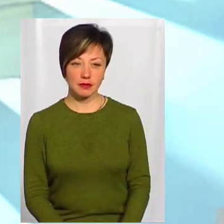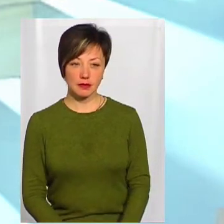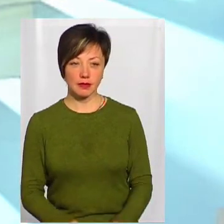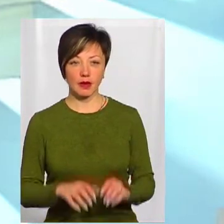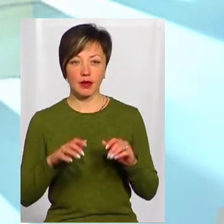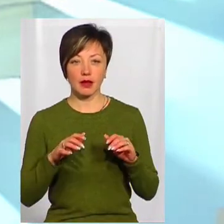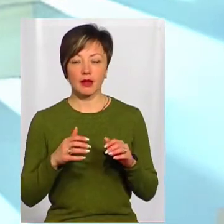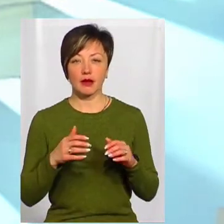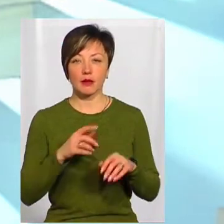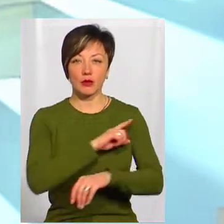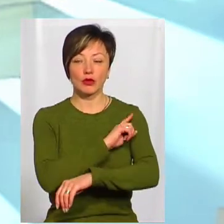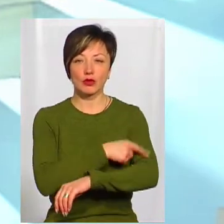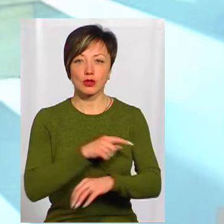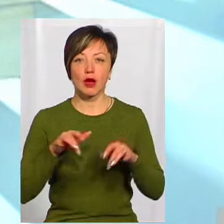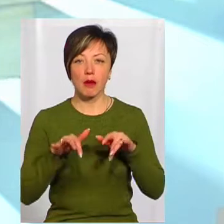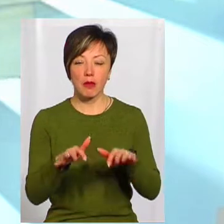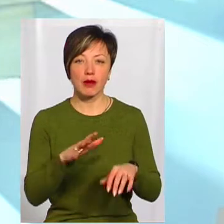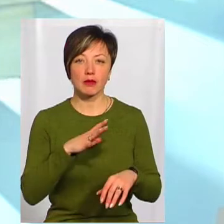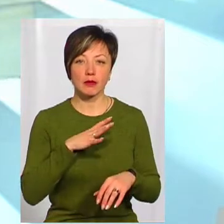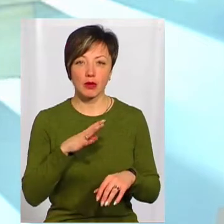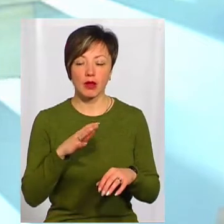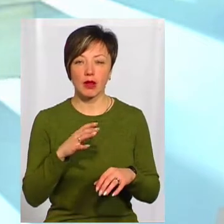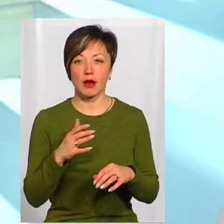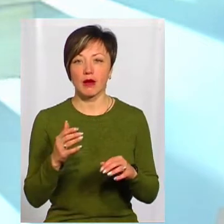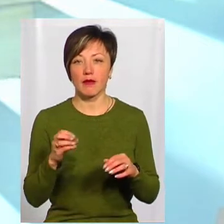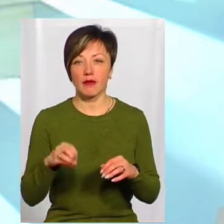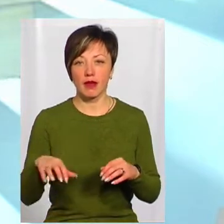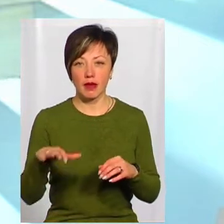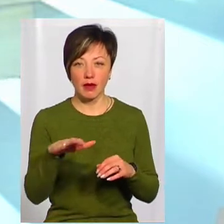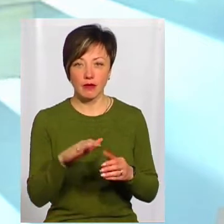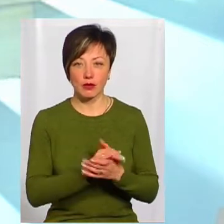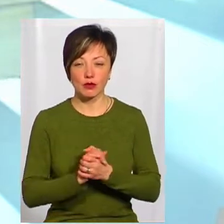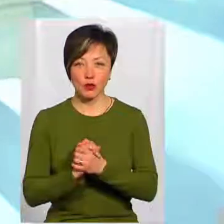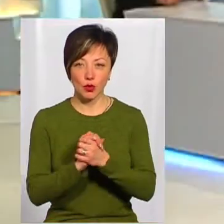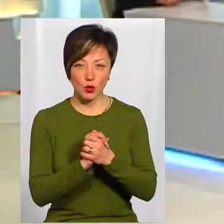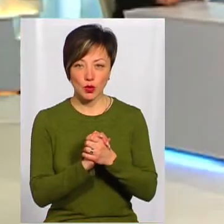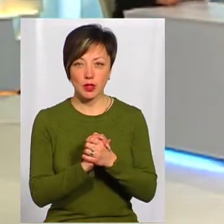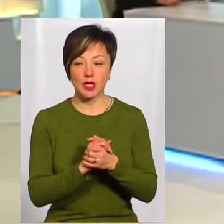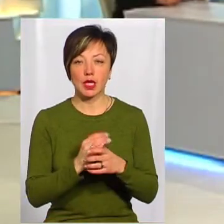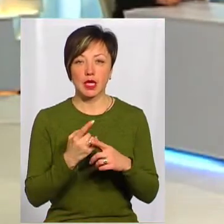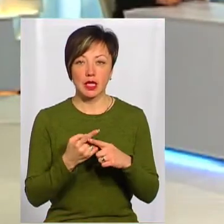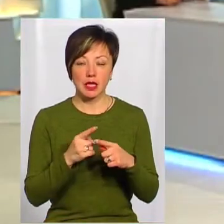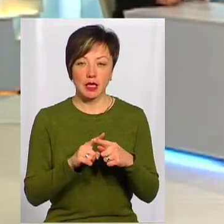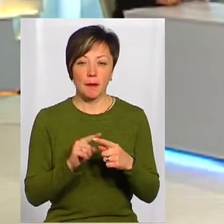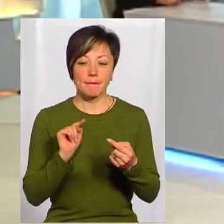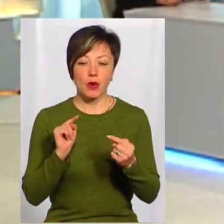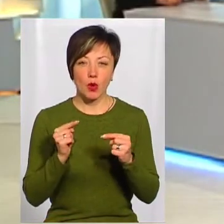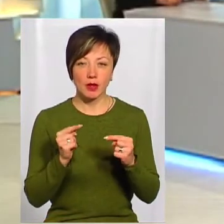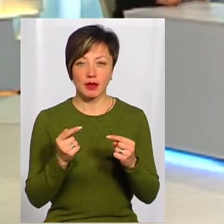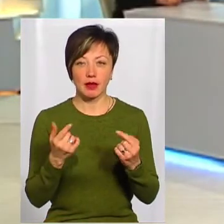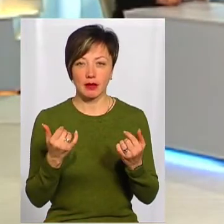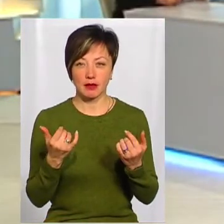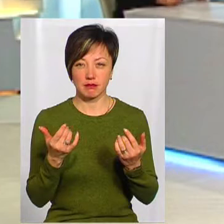років назад в межах Євросоюзу, і ми брали участь, я особисто також, проти там генетичних